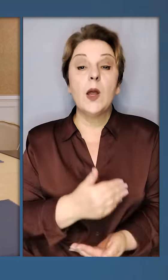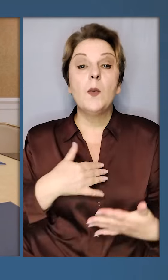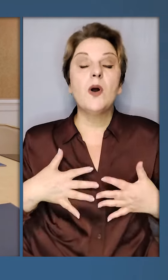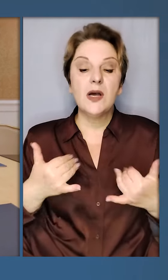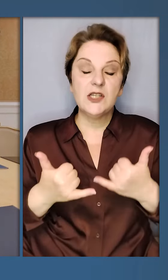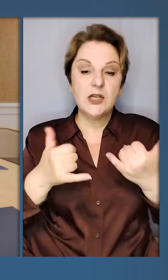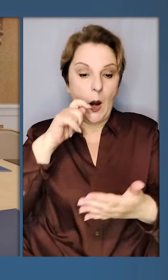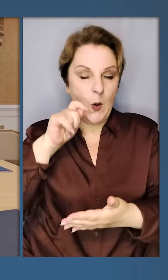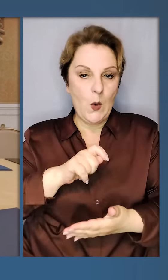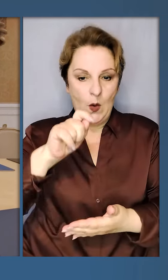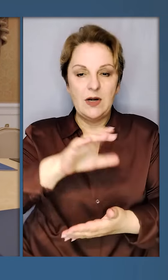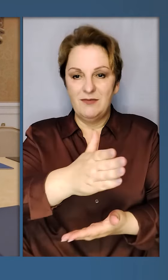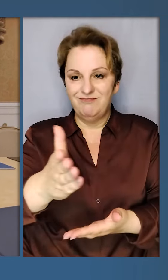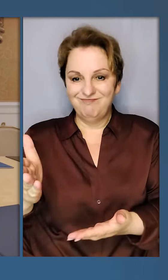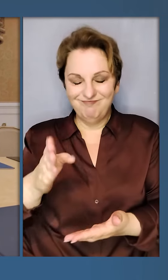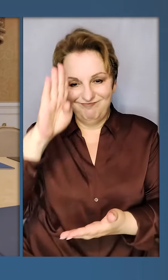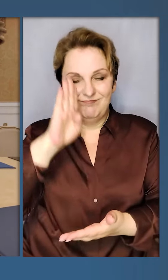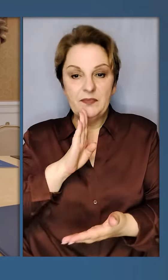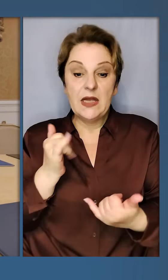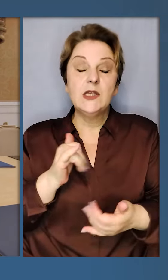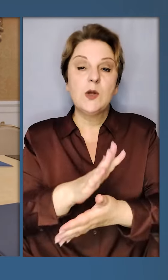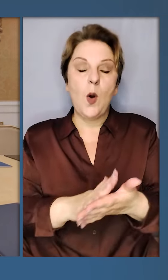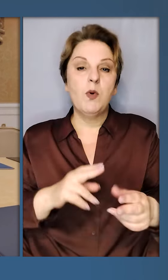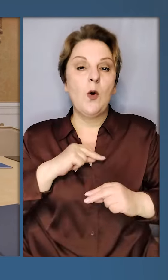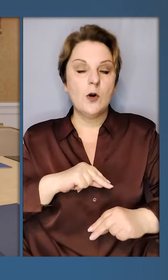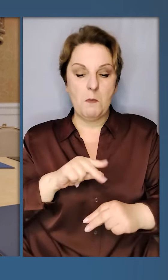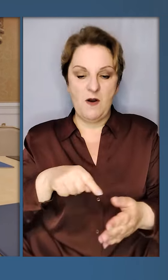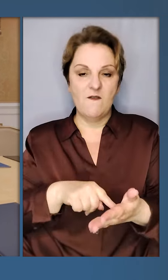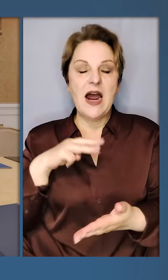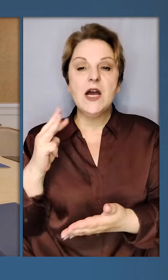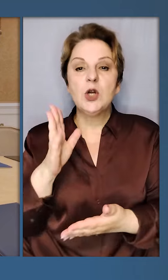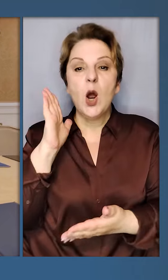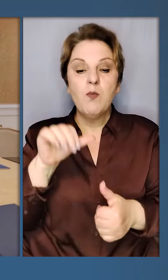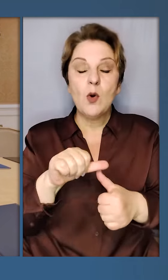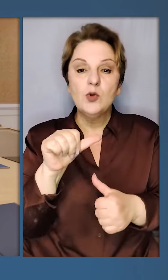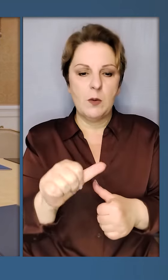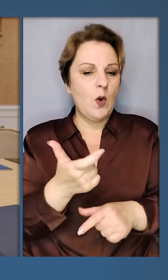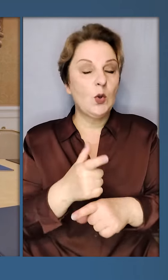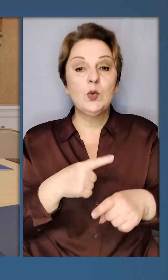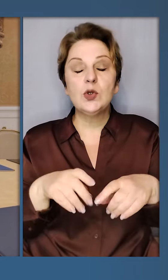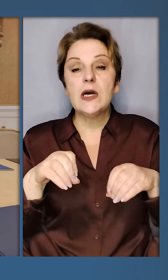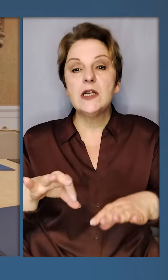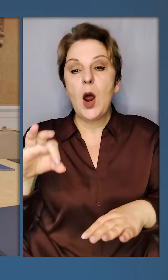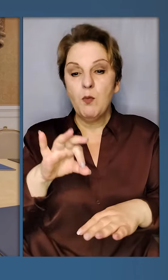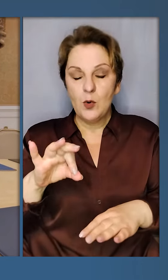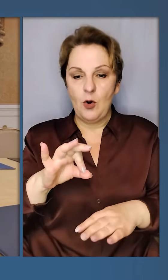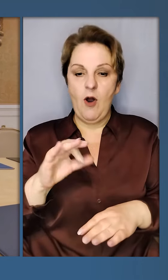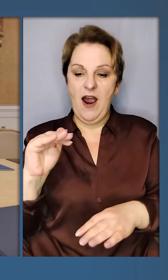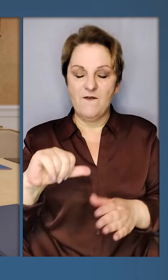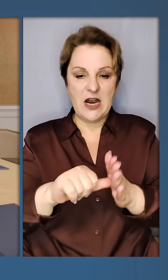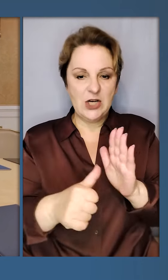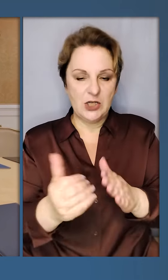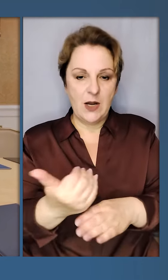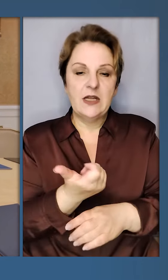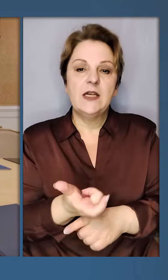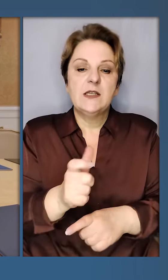Бажаю здоров'я, шановні українці і українки! Сьогодні продовжуємо роботу в Ашахтоні. Буде, зокрема, вже дуже скоре рішення по F-16.